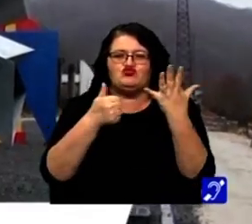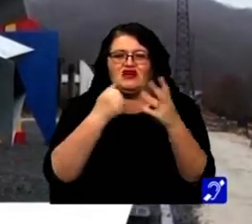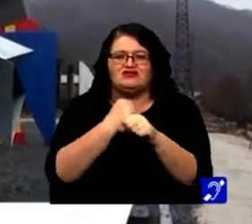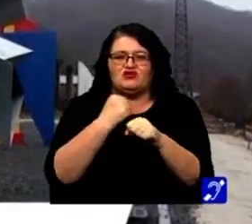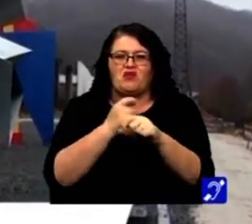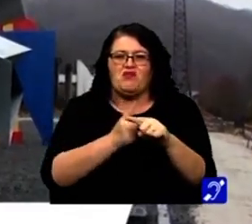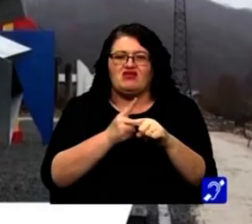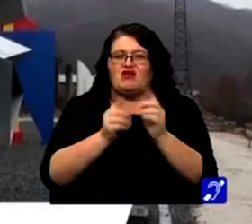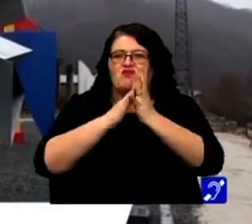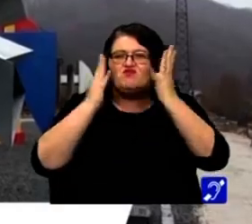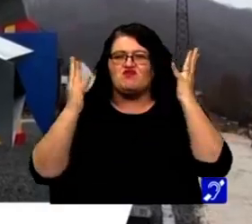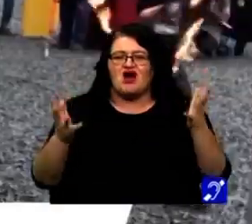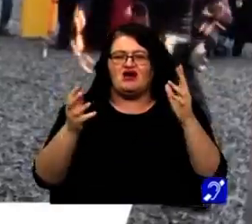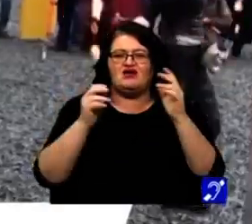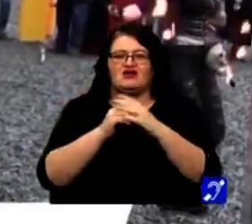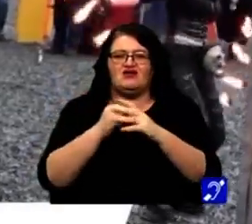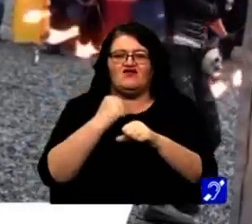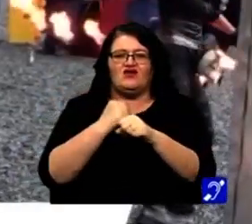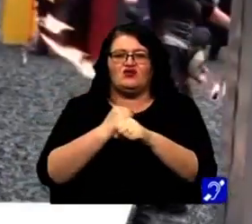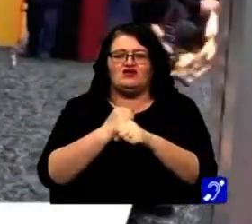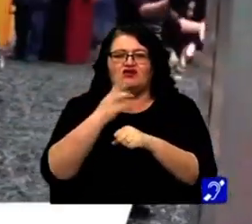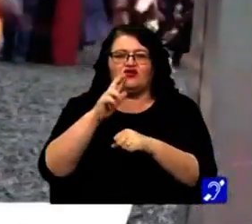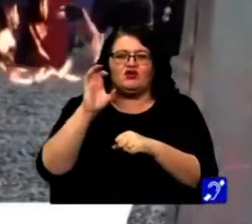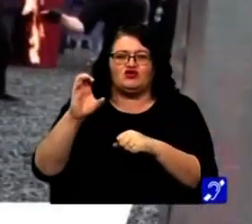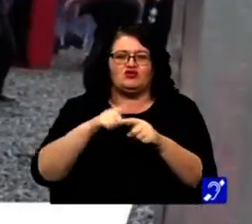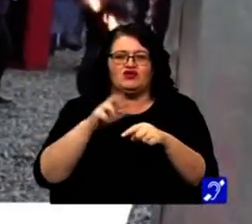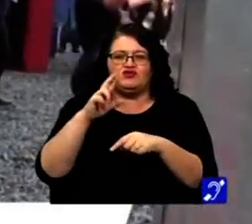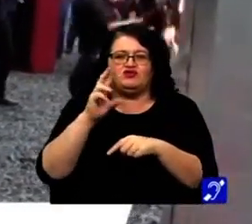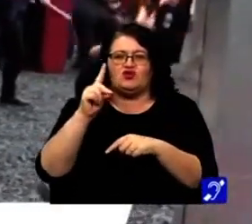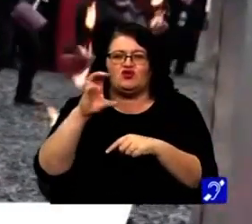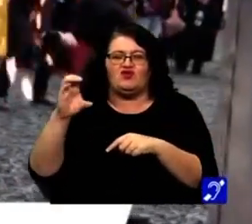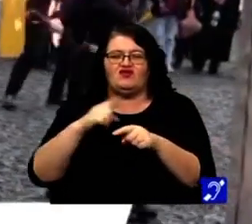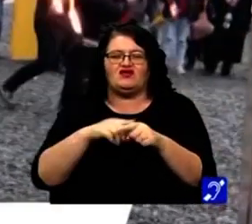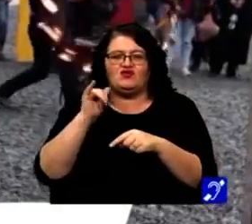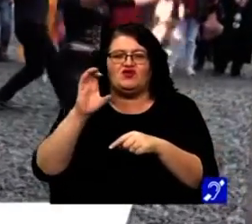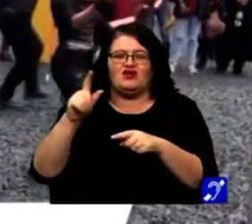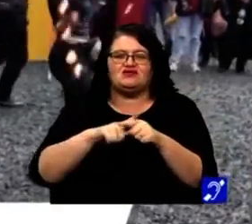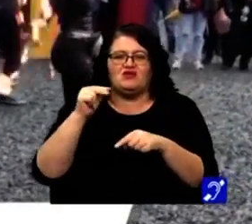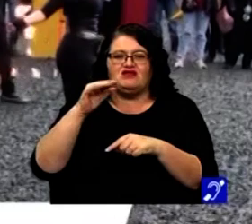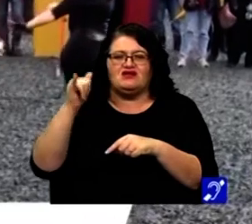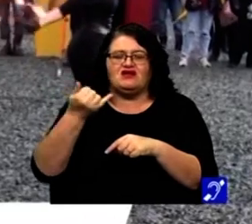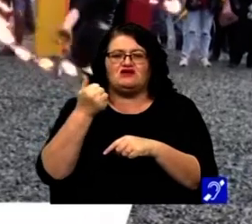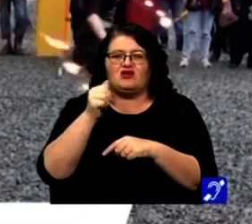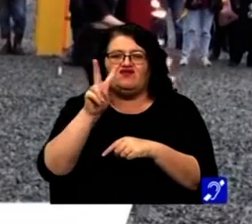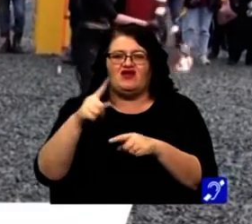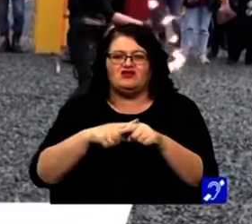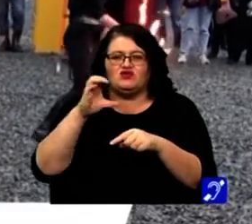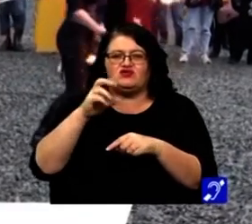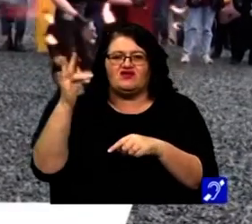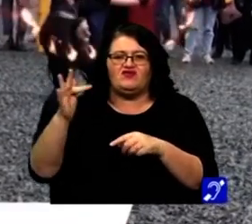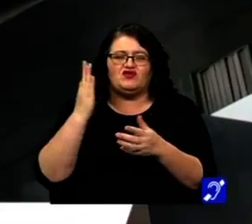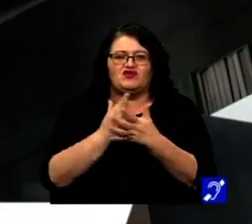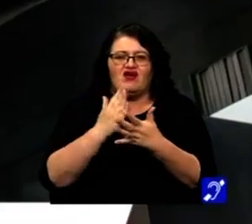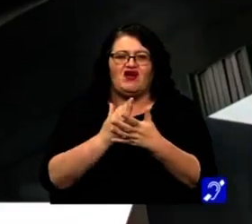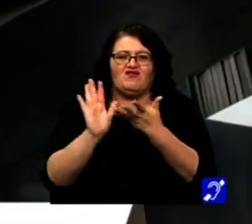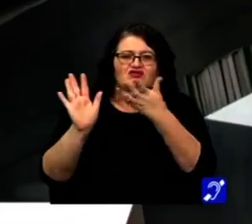lucrări în metal de mari dimensiuni, proiectate de artiștii Roman Cotoșman, Doru Covrig, Ingo Glas, Peter Jeța, Aurel Vlad și Constantin Flondor